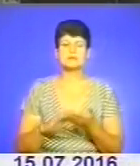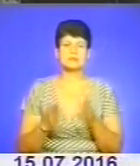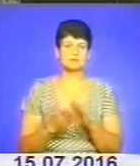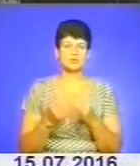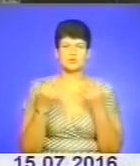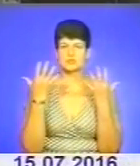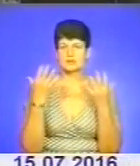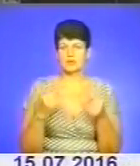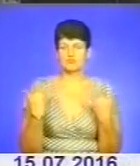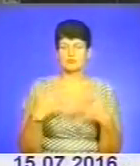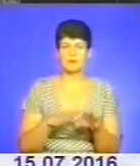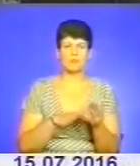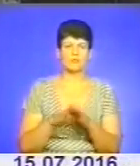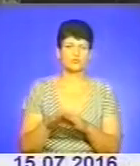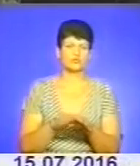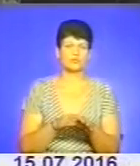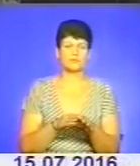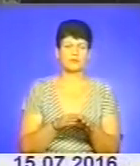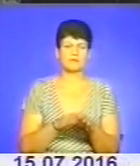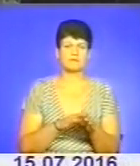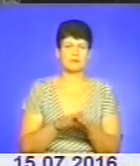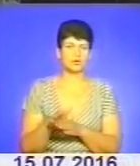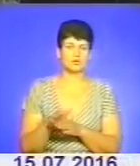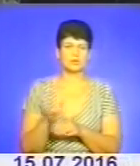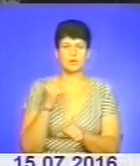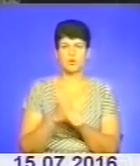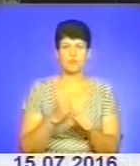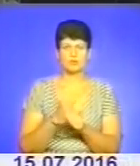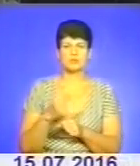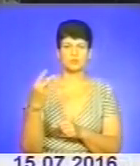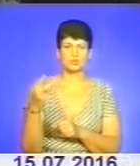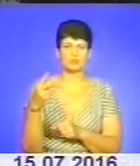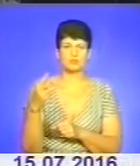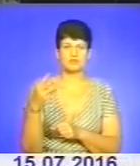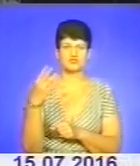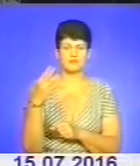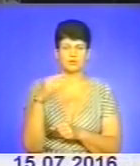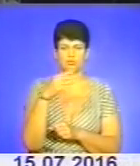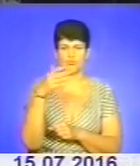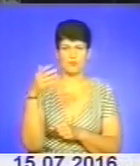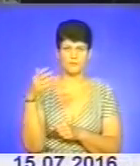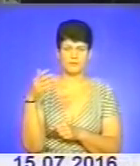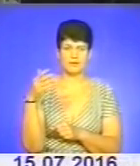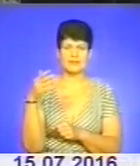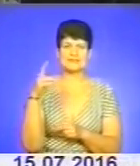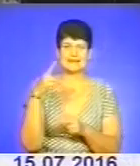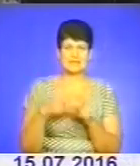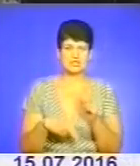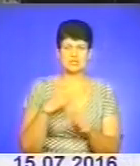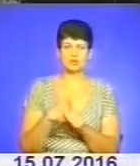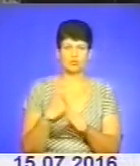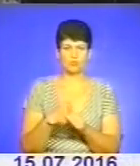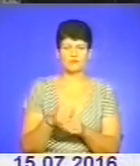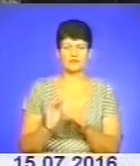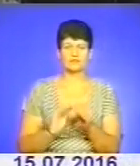повністю виконані роботи на другому, третьому, четвертому поверсі. Закінчені роботи в